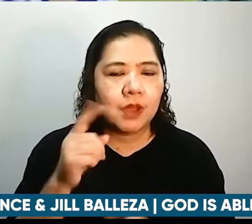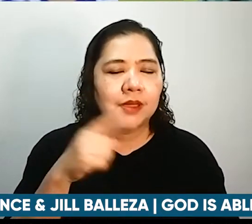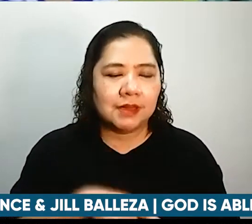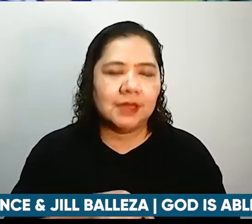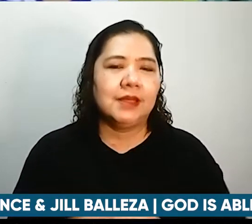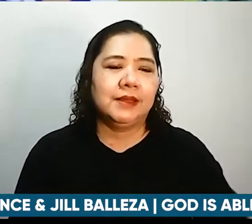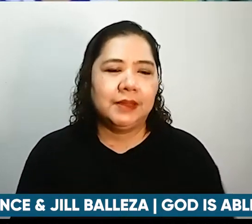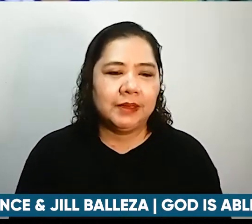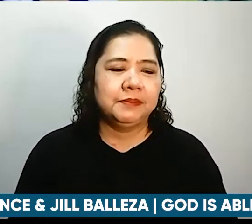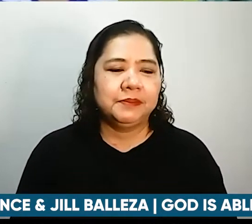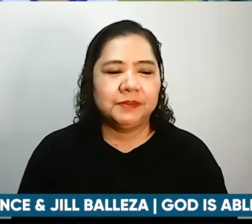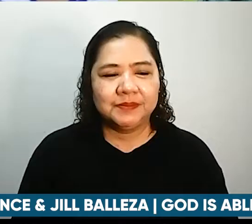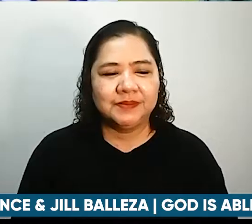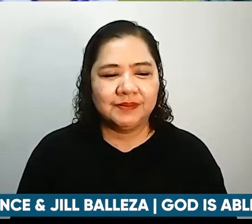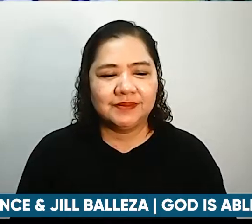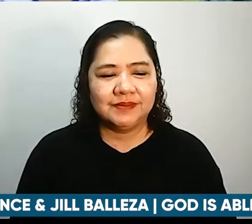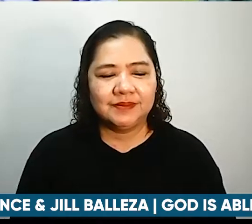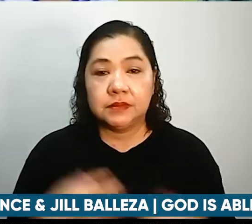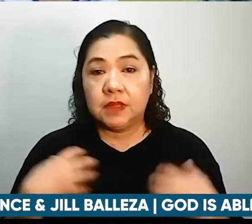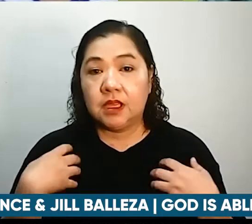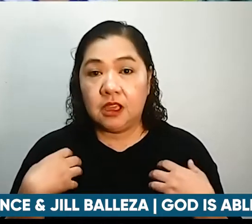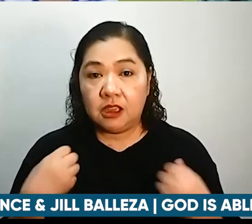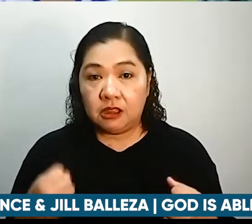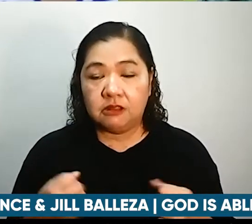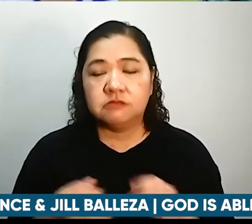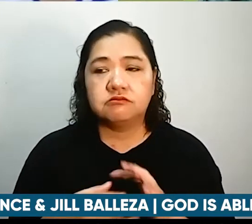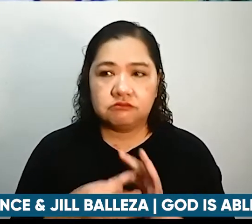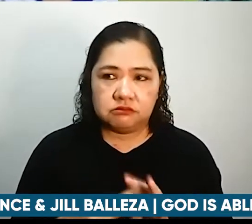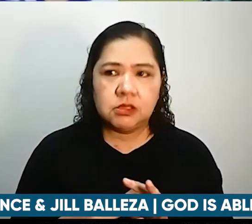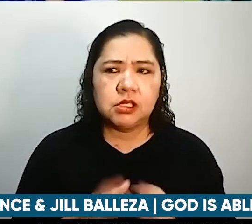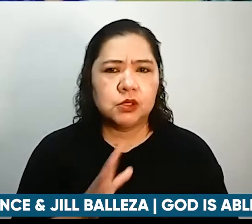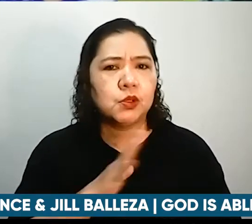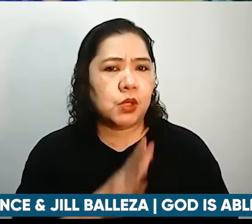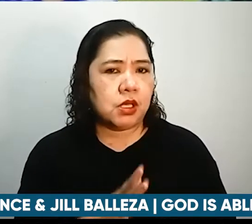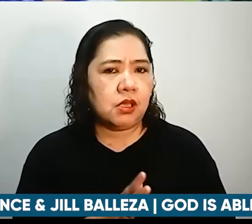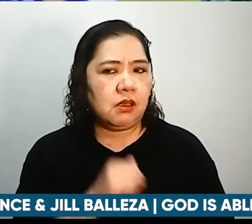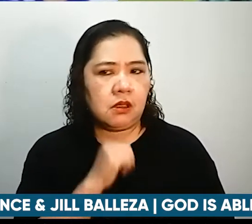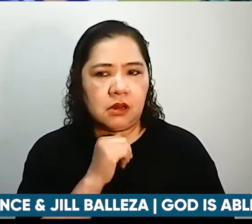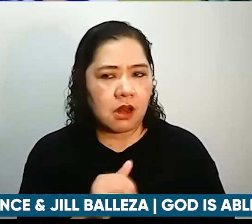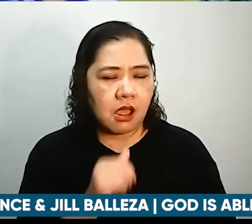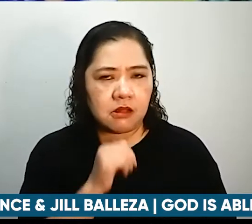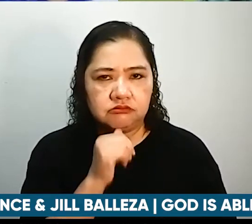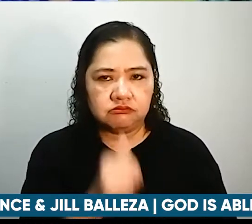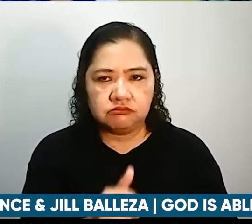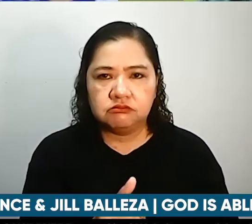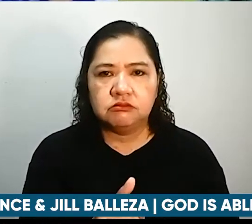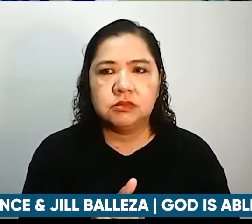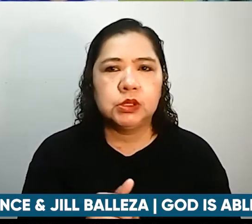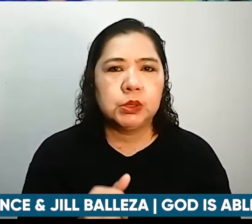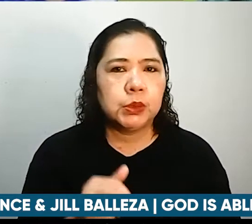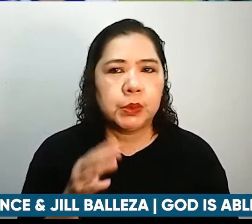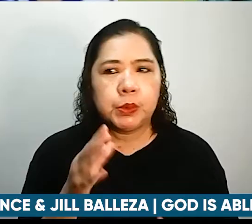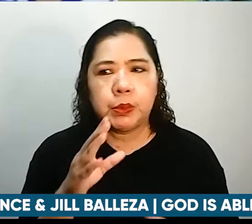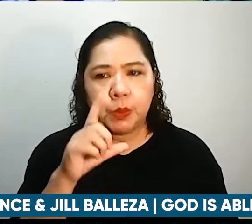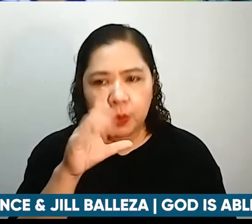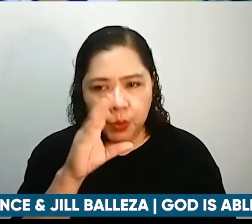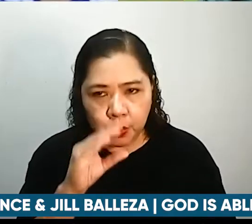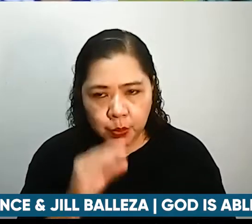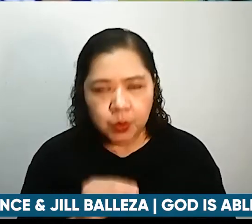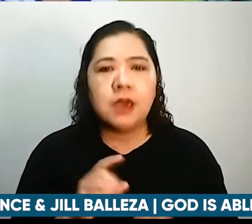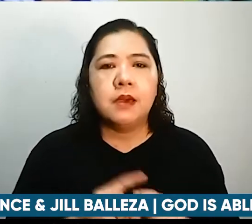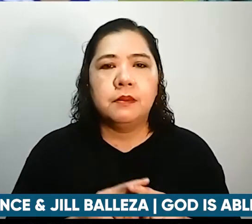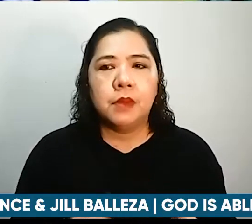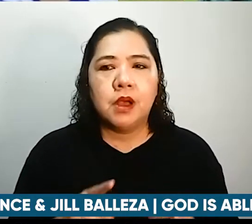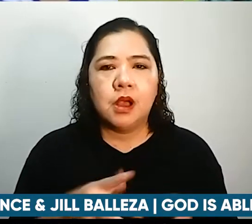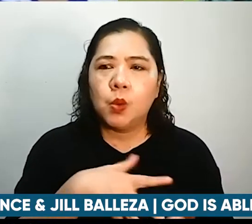Health-wise, okay naman po siya. Hindi naman deteriorating doon sa ano. Yung weakness niya, same pa rin naman.